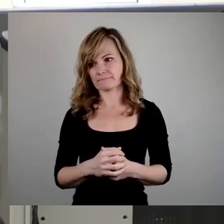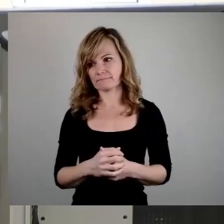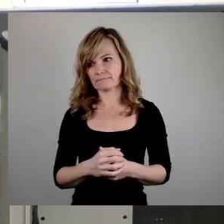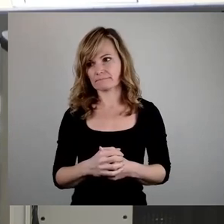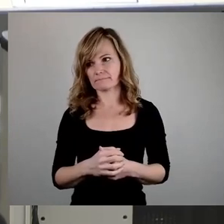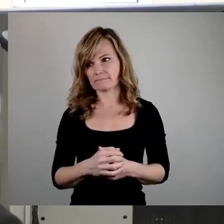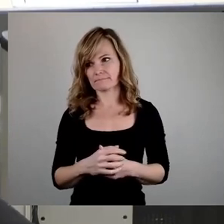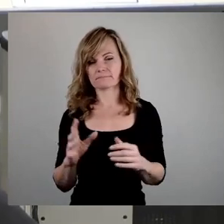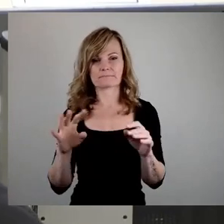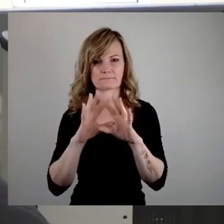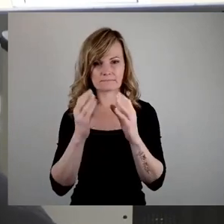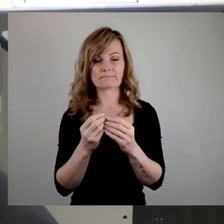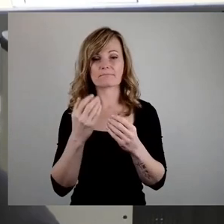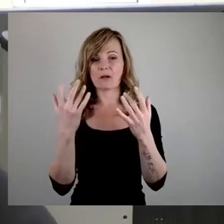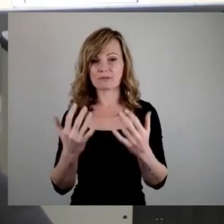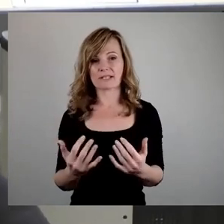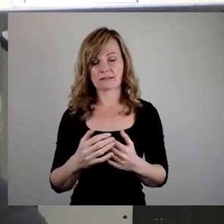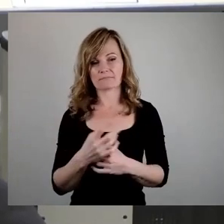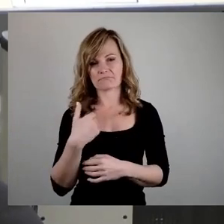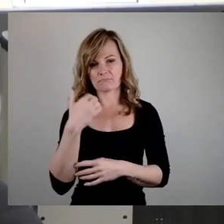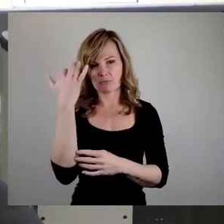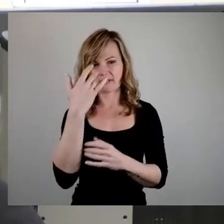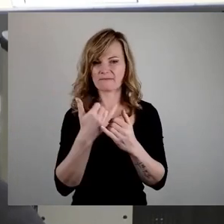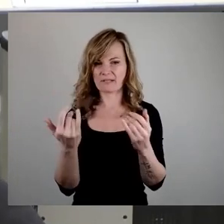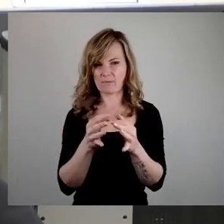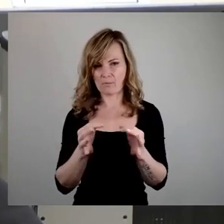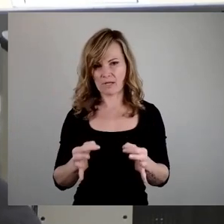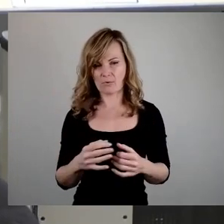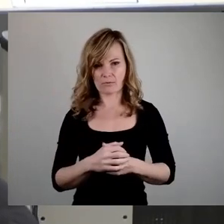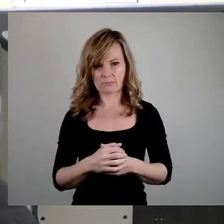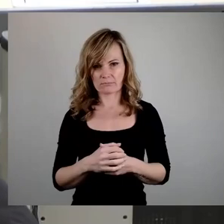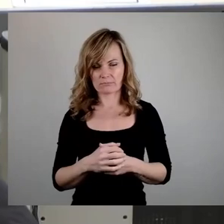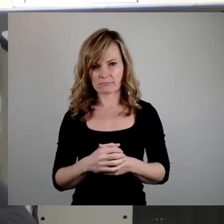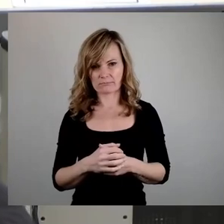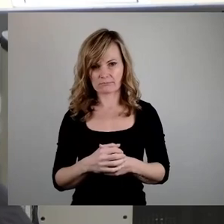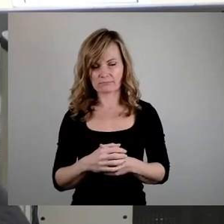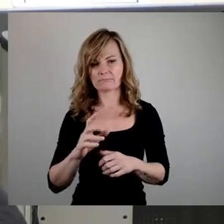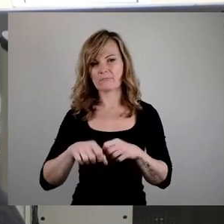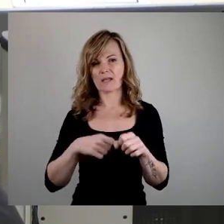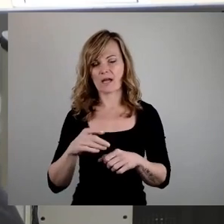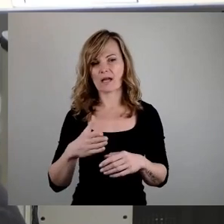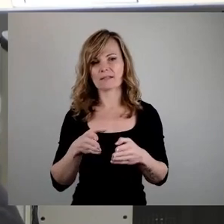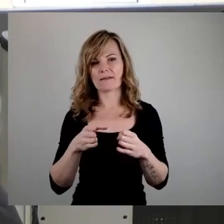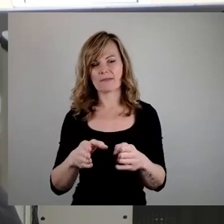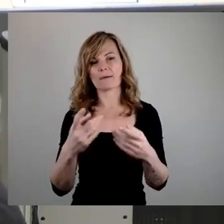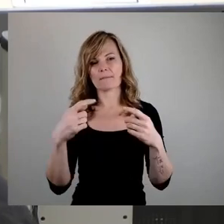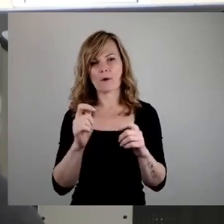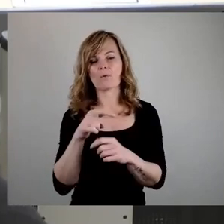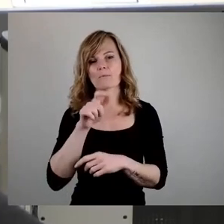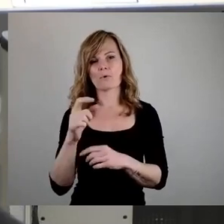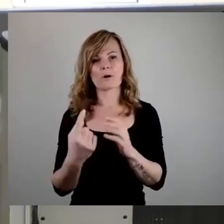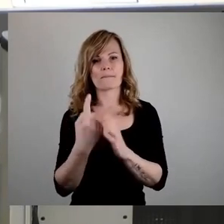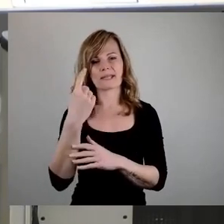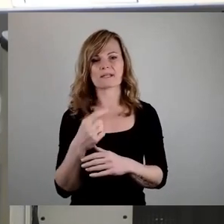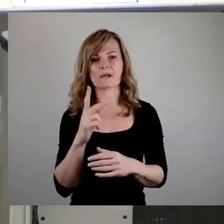Das ausgerechnet, ich habe mal überlegt, wie ich es formuliere, der Radwegbau, Punkt, Punkt, Punkt, Bürgermeister Kühn,